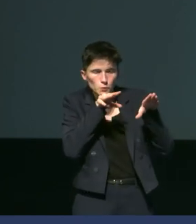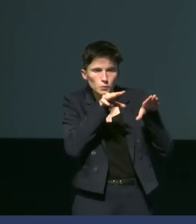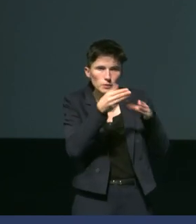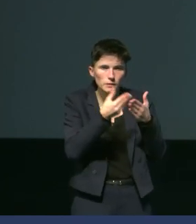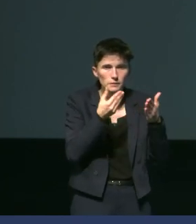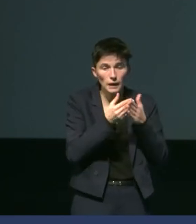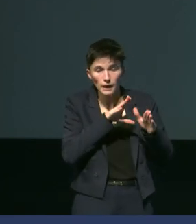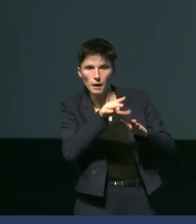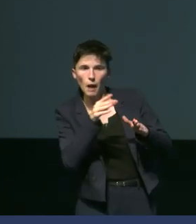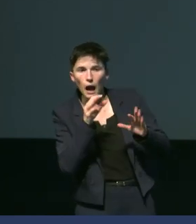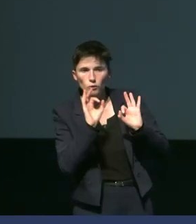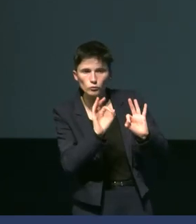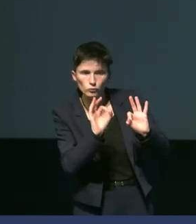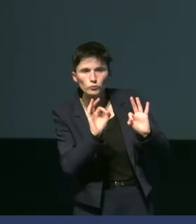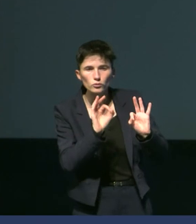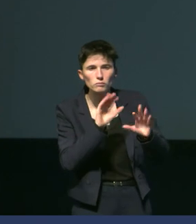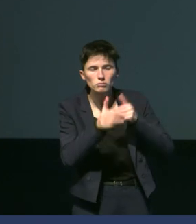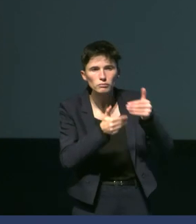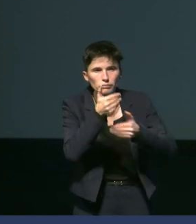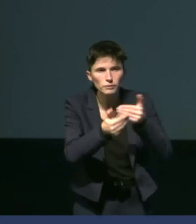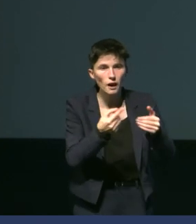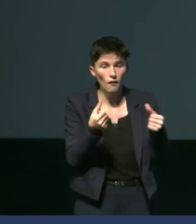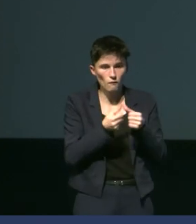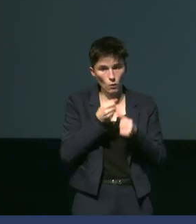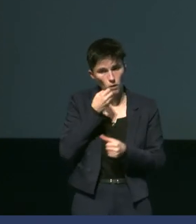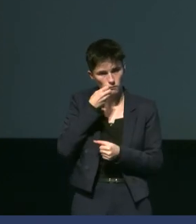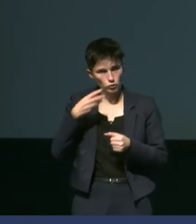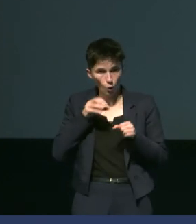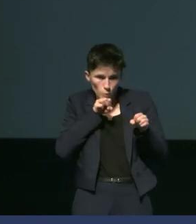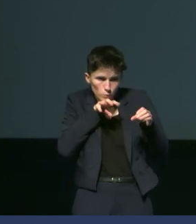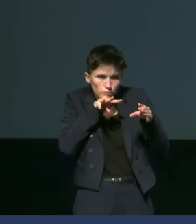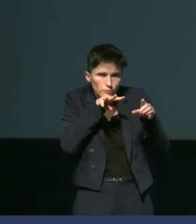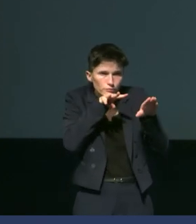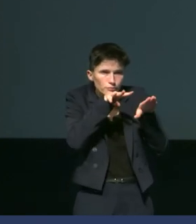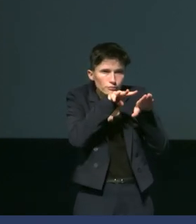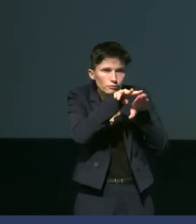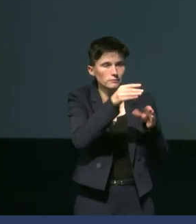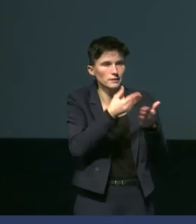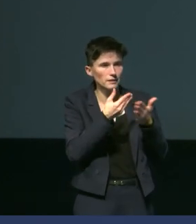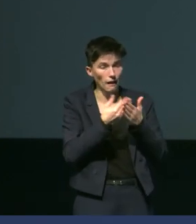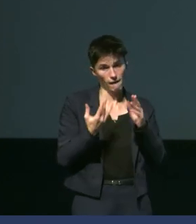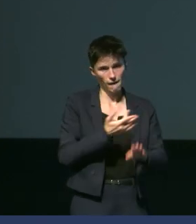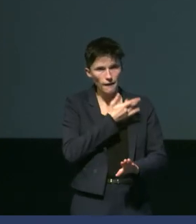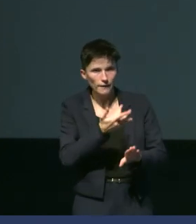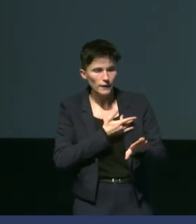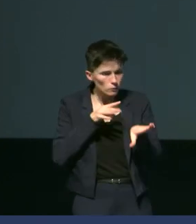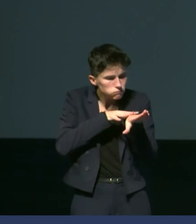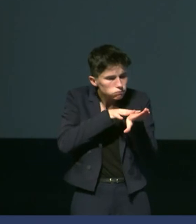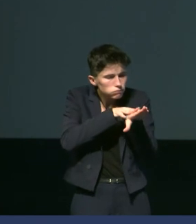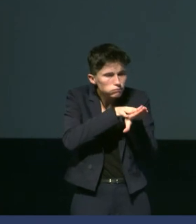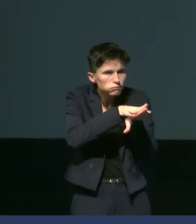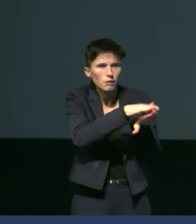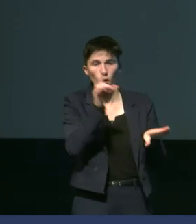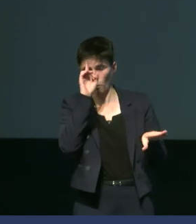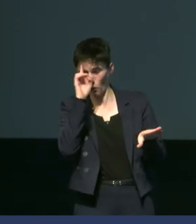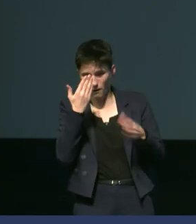quelques secondes après. En fait, il va renvoyer son flux sanguin au niveau des ailerons. Et ça, c'est quelque chose de particulièrement intéressant parce que ce flux sanguin, on sait qu